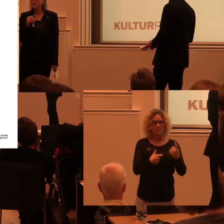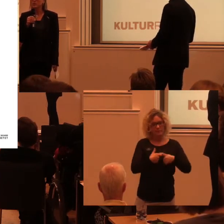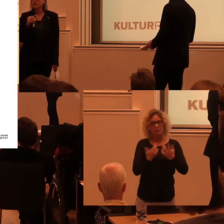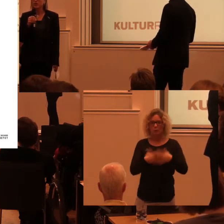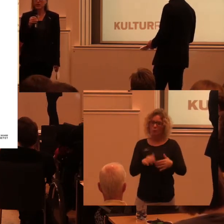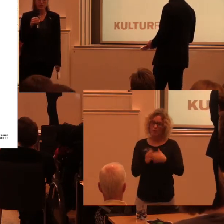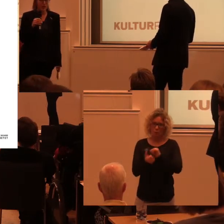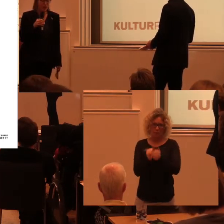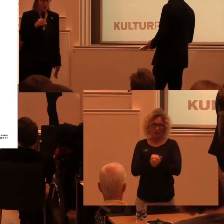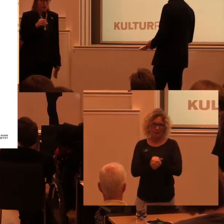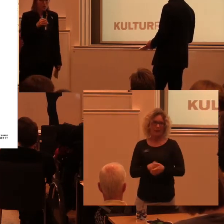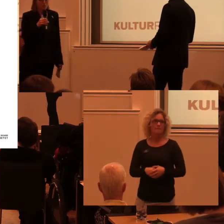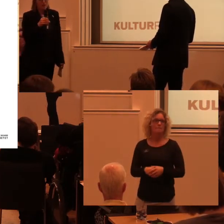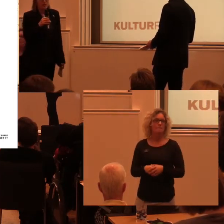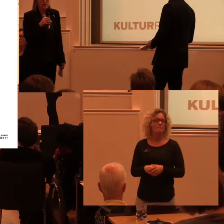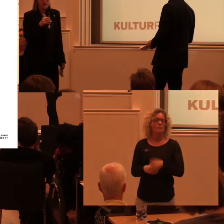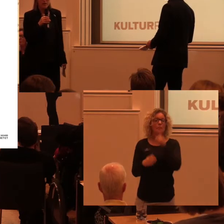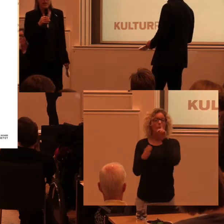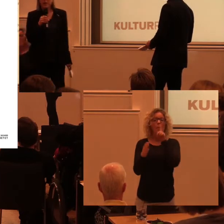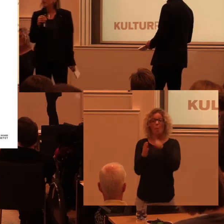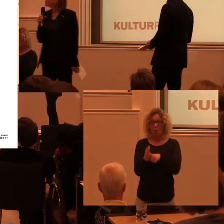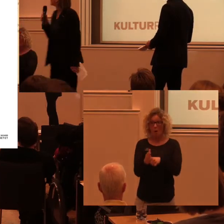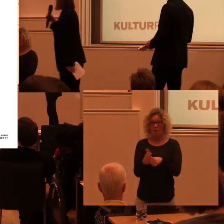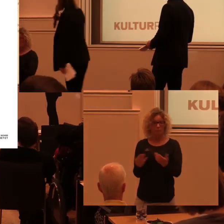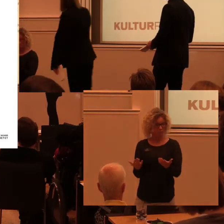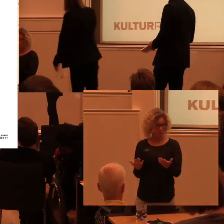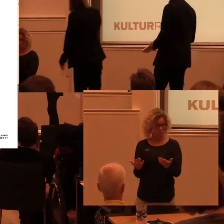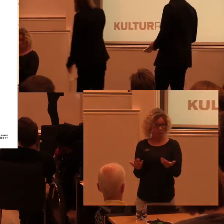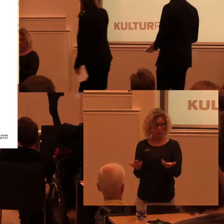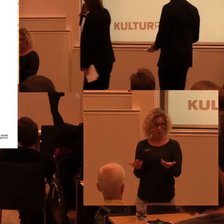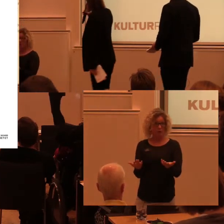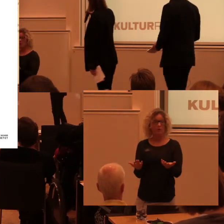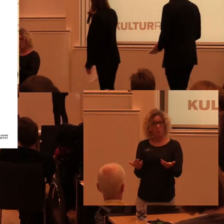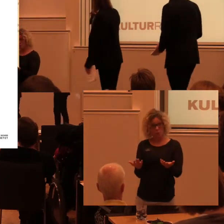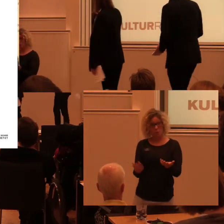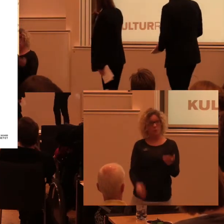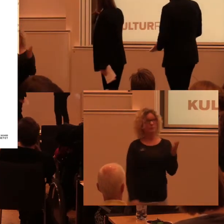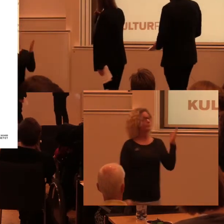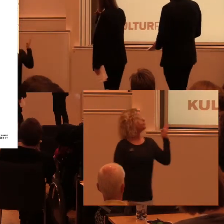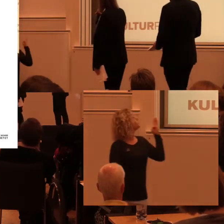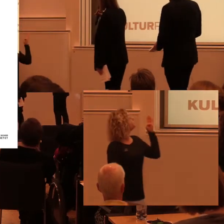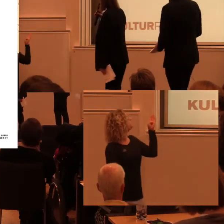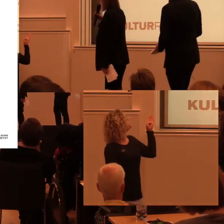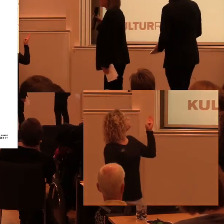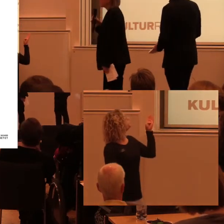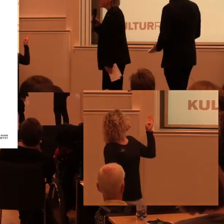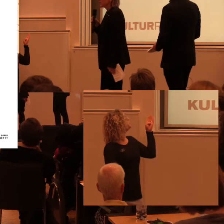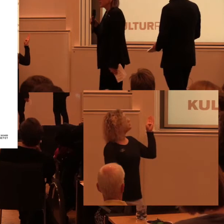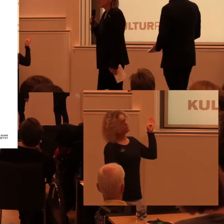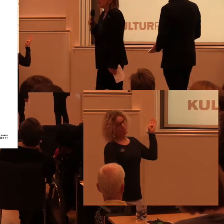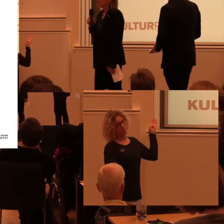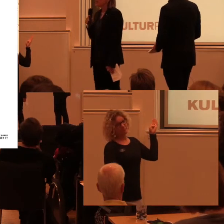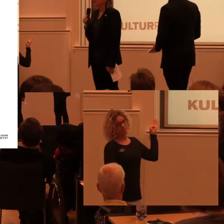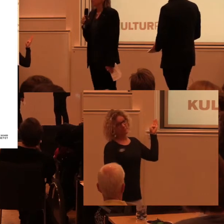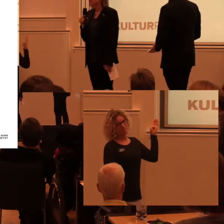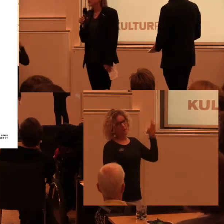funktionshinderpolitiken. Och målsättningen är ju, som framgår här av bilden, att vi